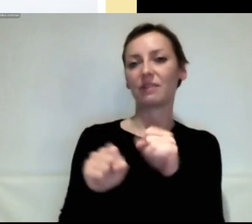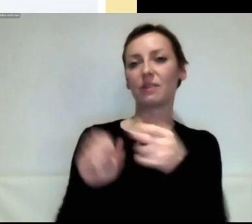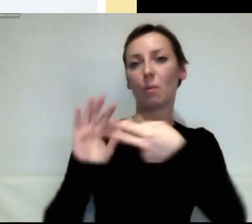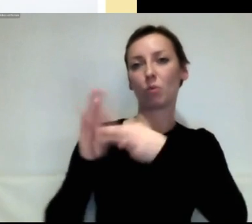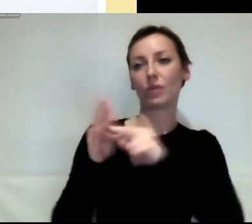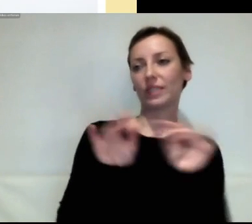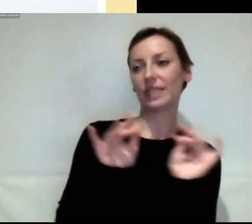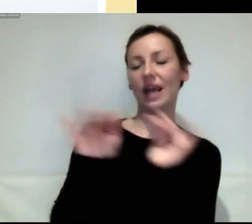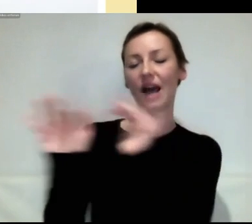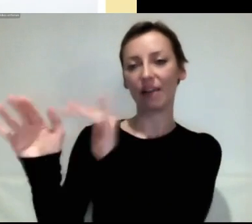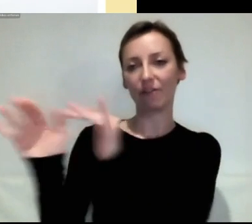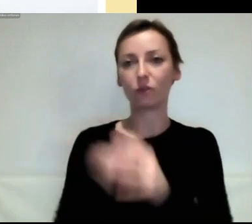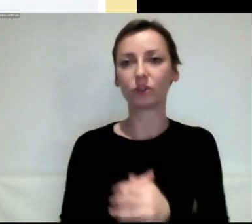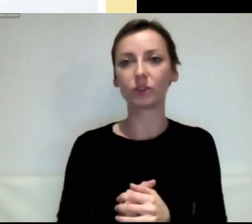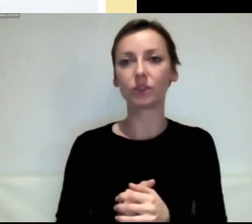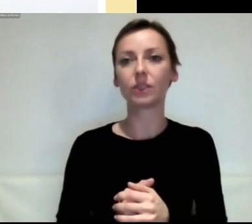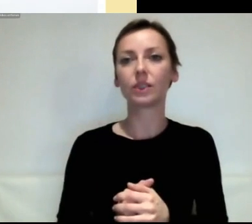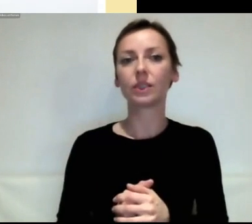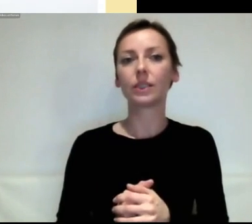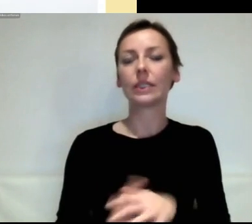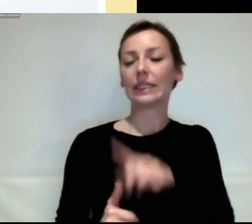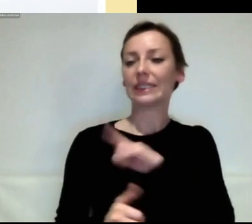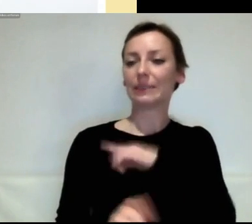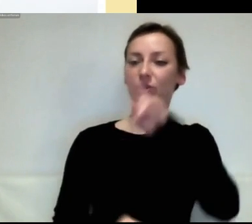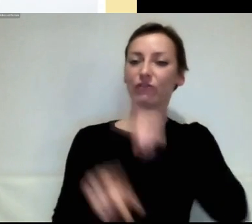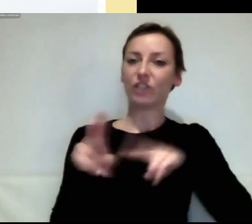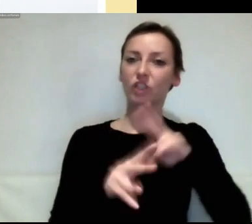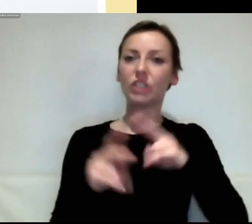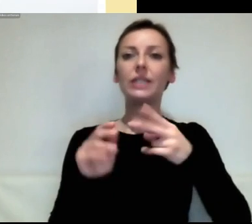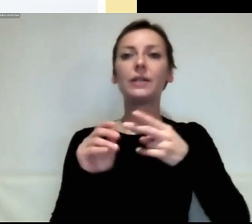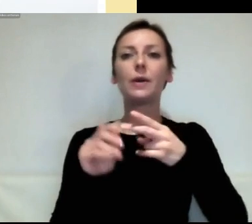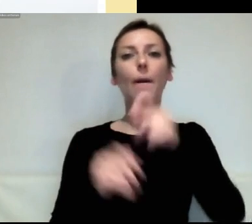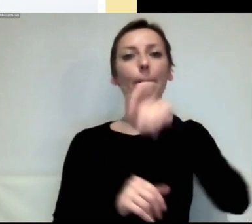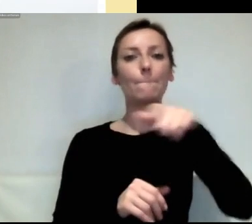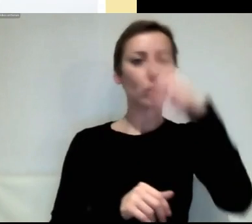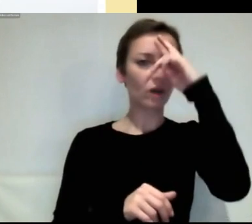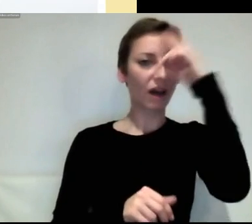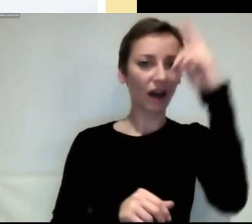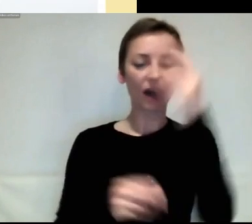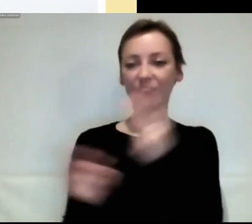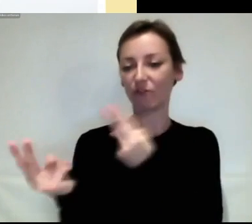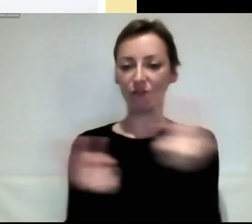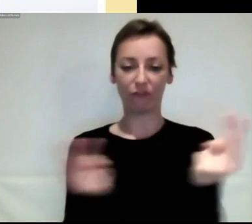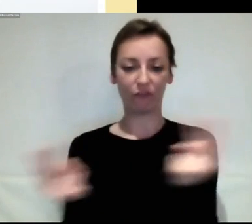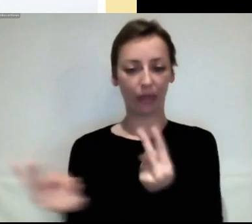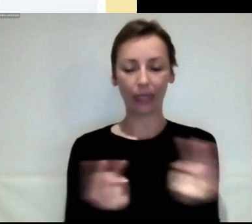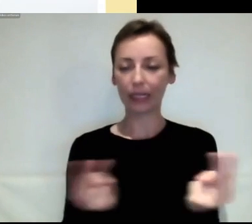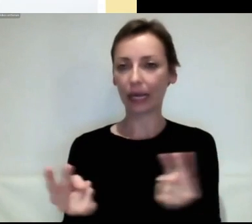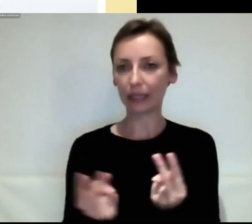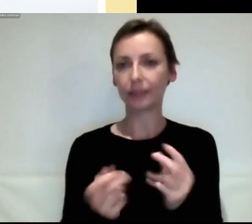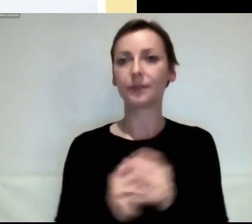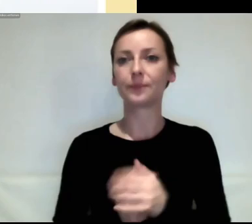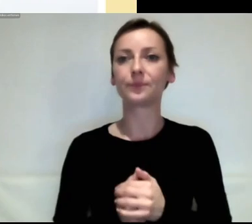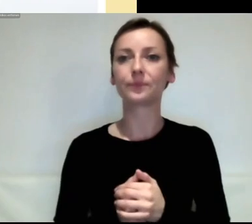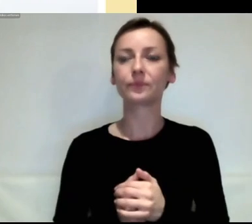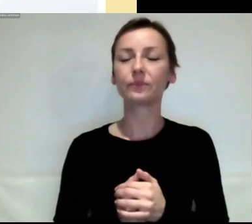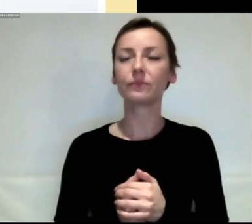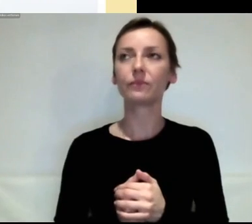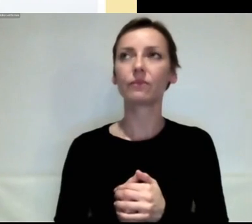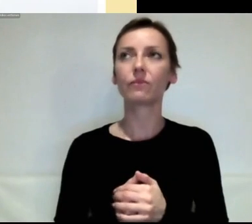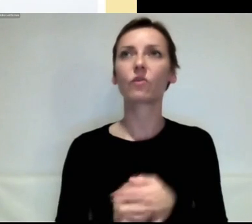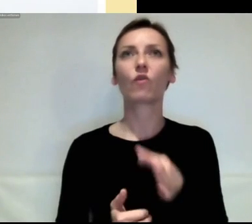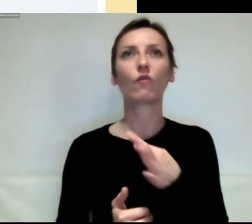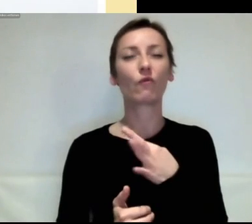ich verschiedene BürgerInnenräte verglichen habe, mir die Faktoren angeschaut habe. Und dabei ist für mich wirklich ganz